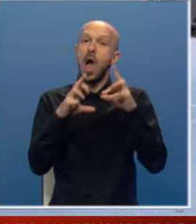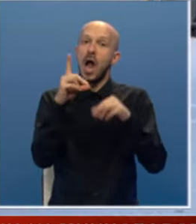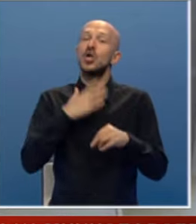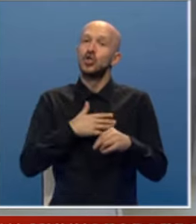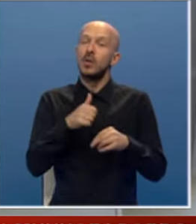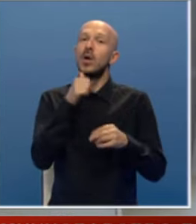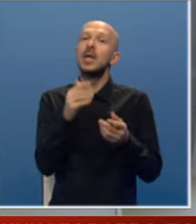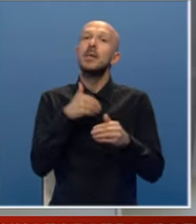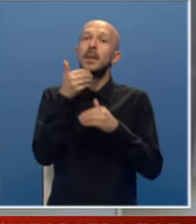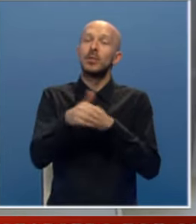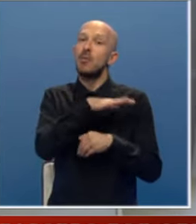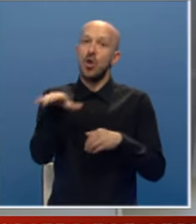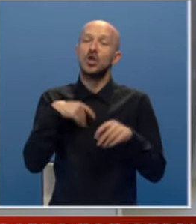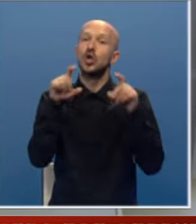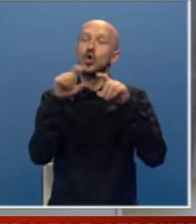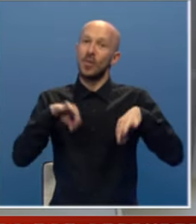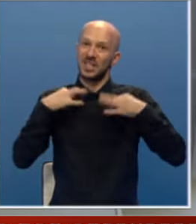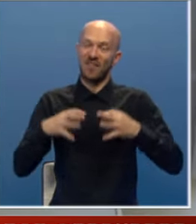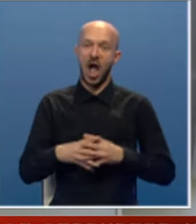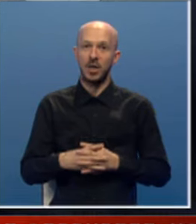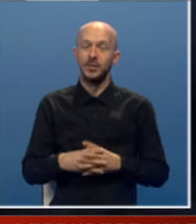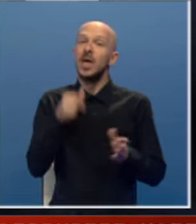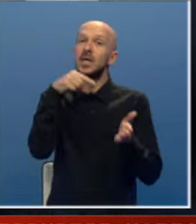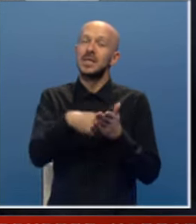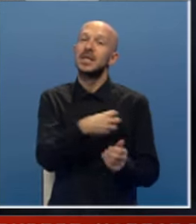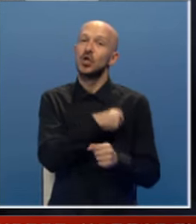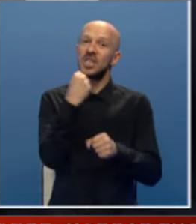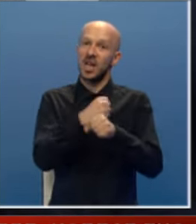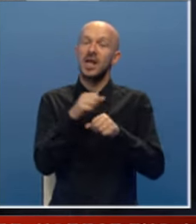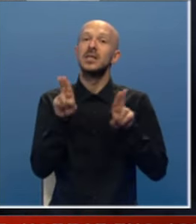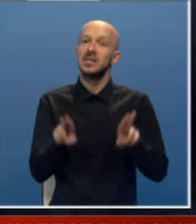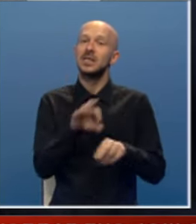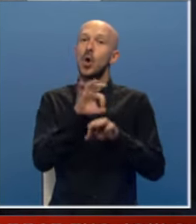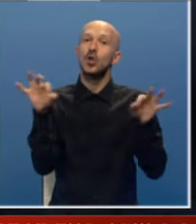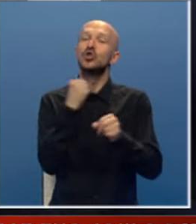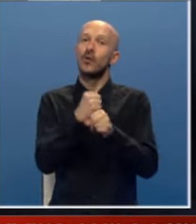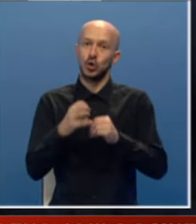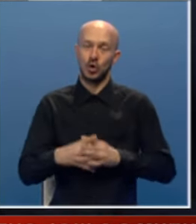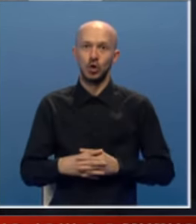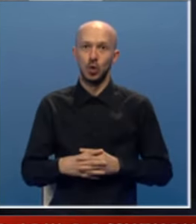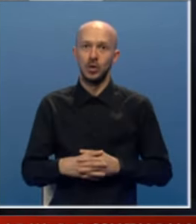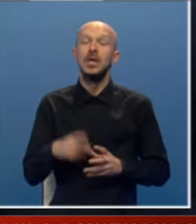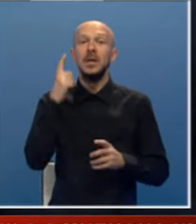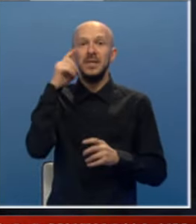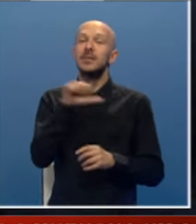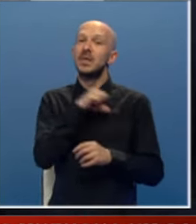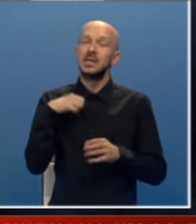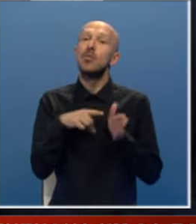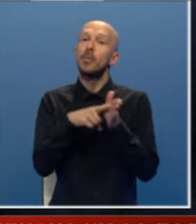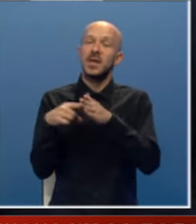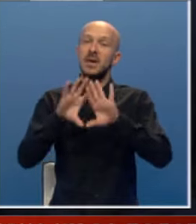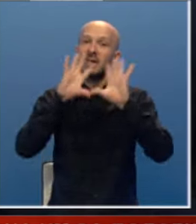želimo i da preduprijedimo. Naš dom zdravlja i centara socijalni rad zaista odlično funkcionišu. I mislim da smo primjer,